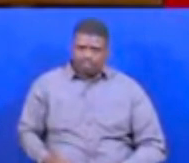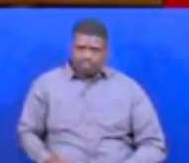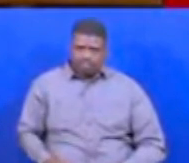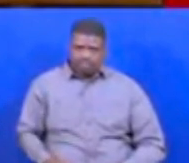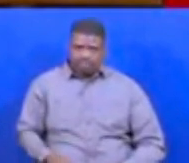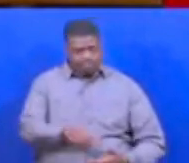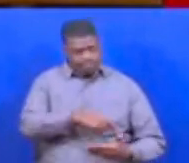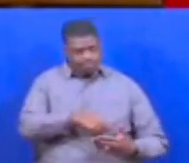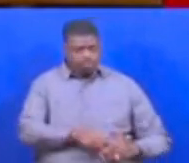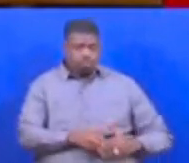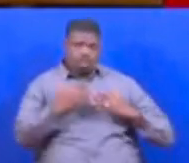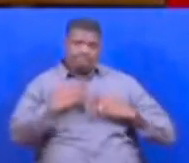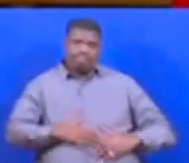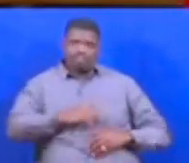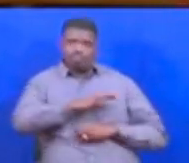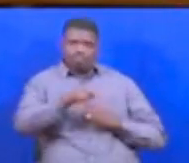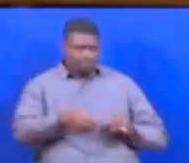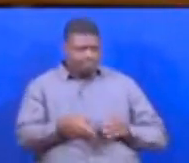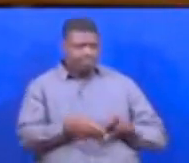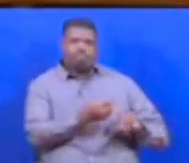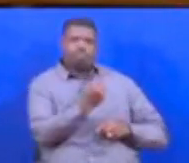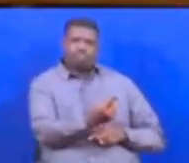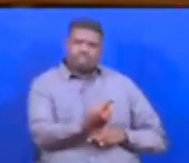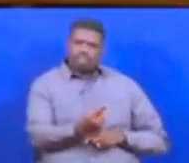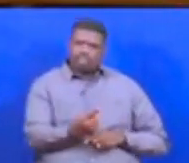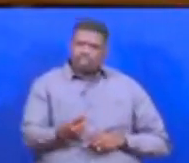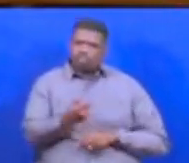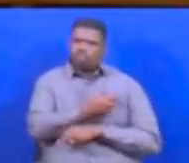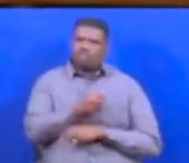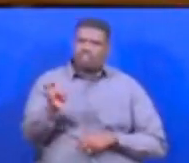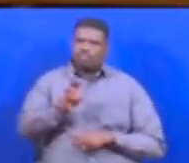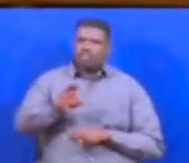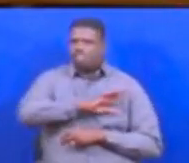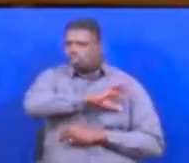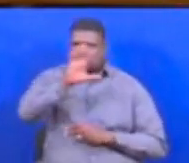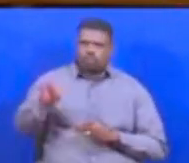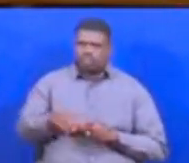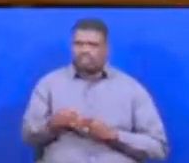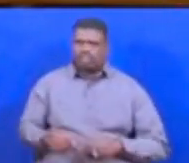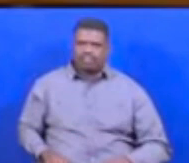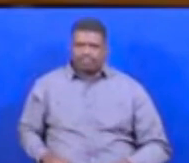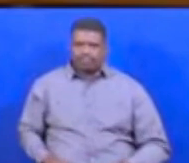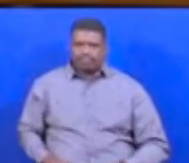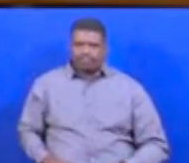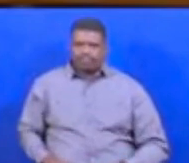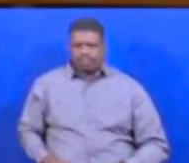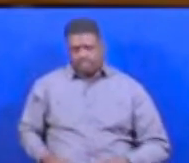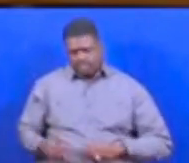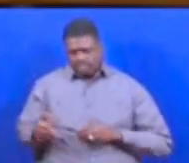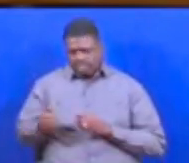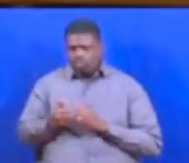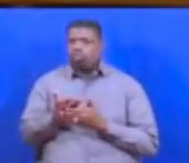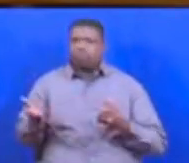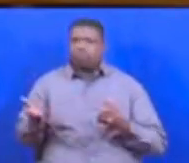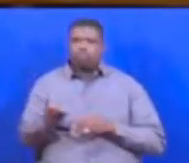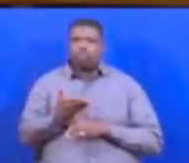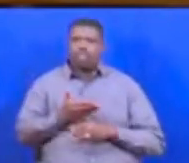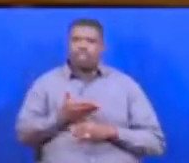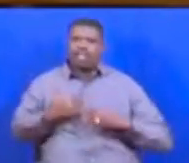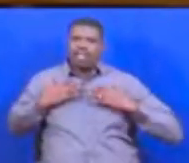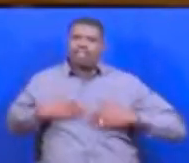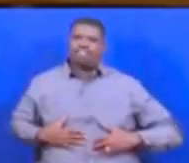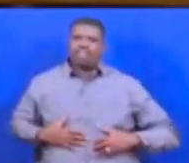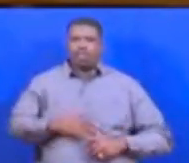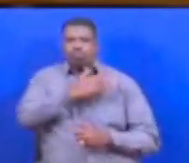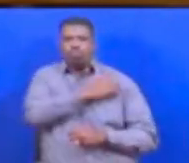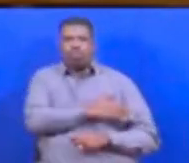Vituwa vafia vyote vipo kwenye mfumo mmoja Uustari zawiraya zote Uustari zote tusemi Kitu sojoto kinachousa uduma hafi Kuna jengo mmoja kubwa